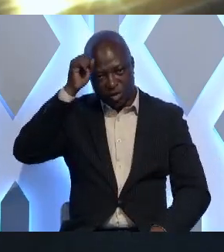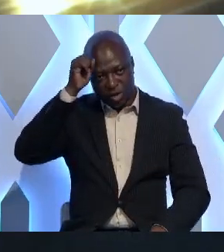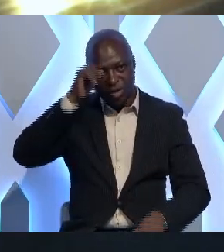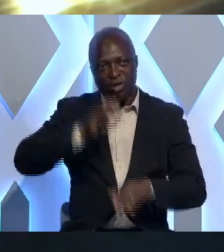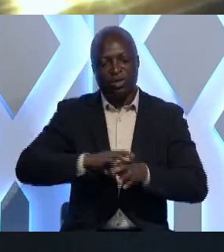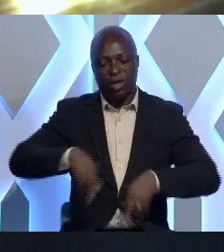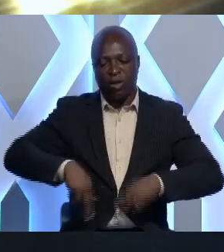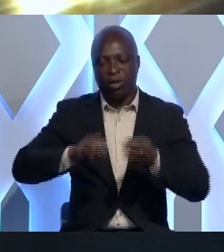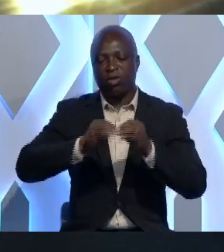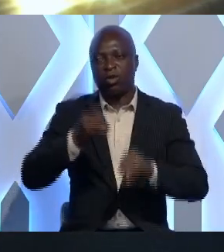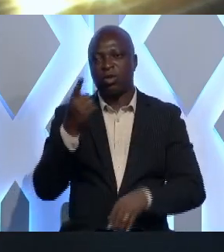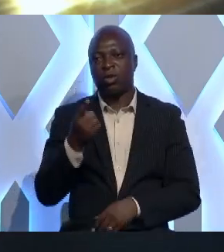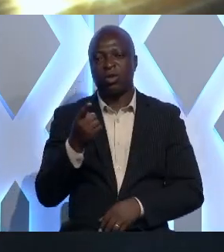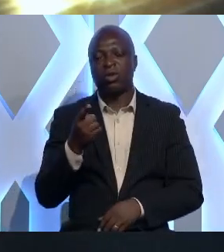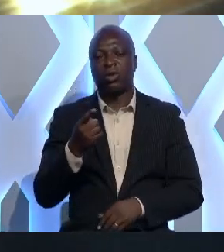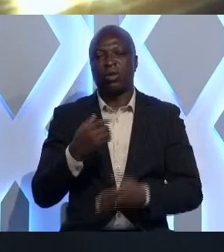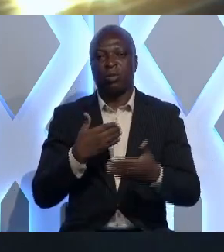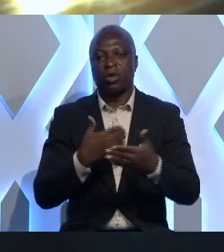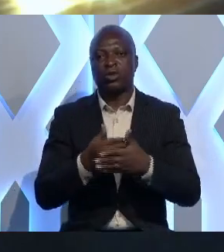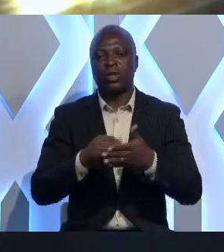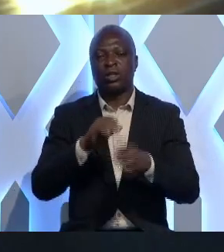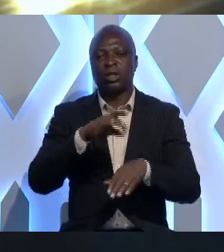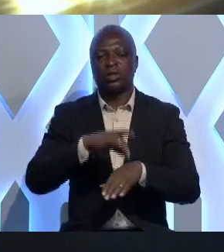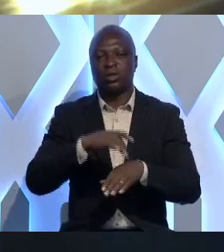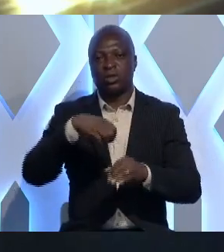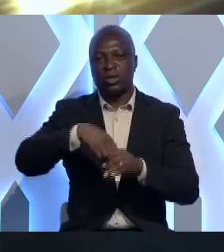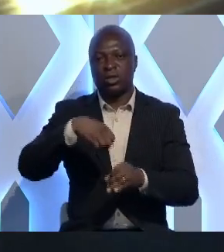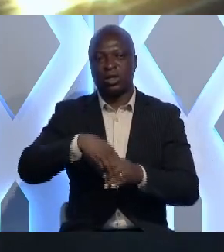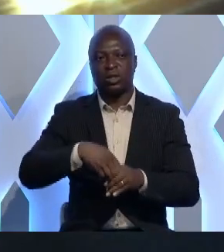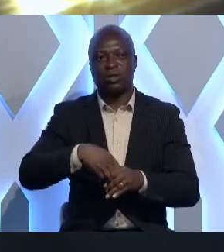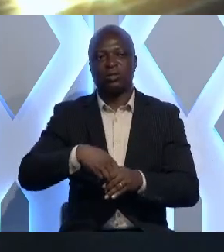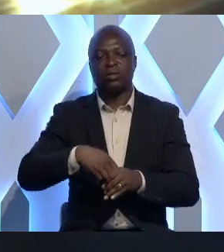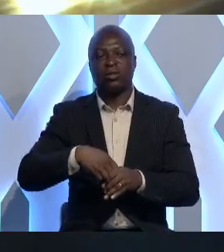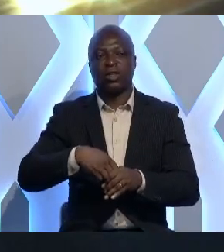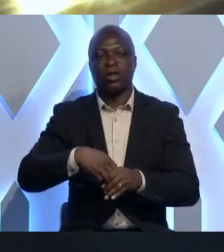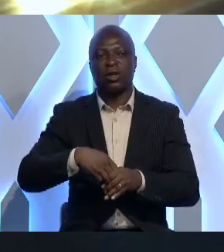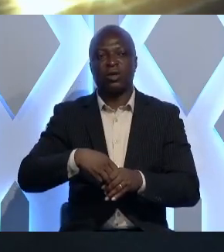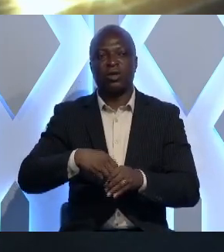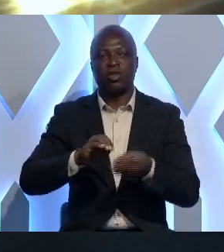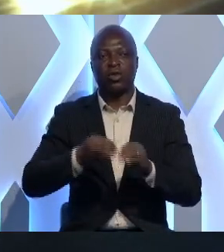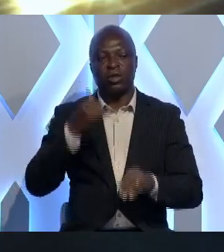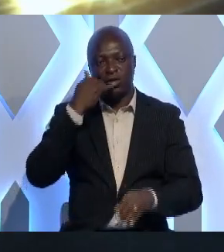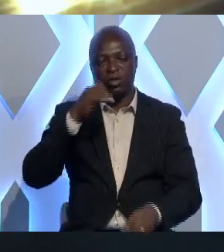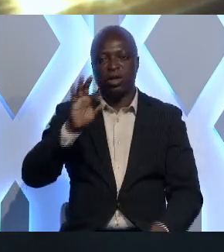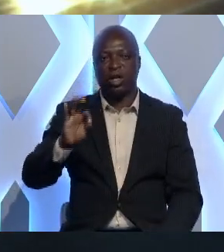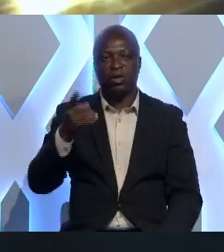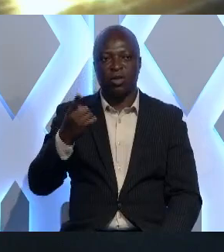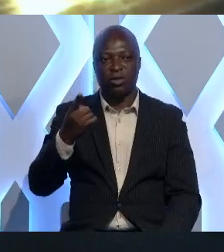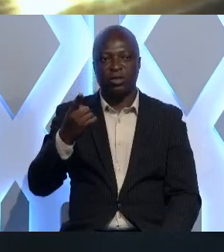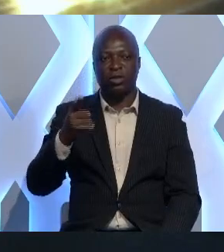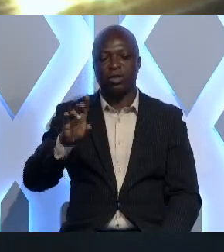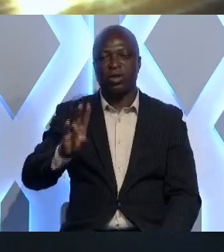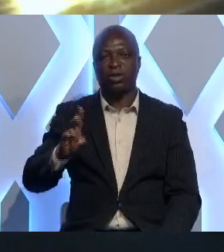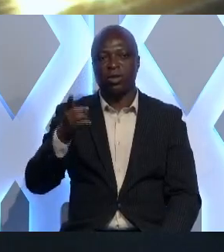nationale numéro 1 non loin de la station d'essence totale douane de Tchalo numéro 91 71